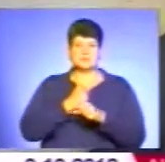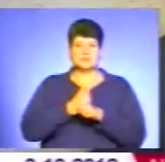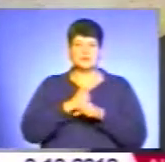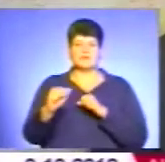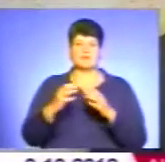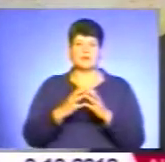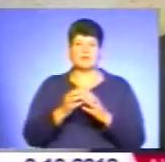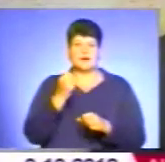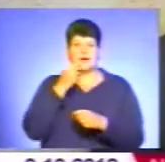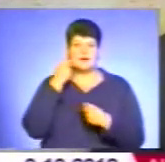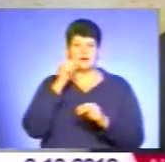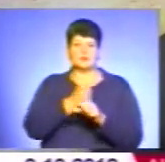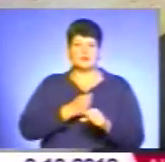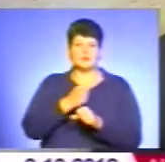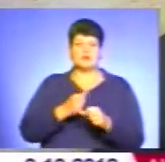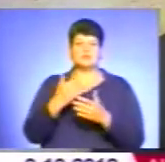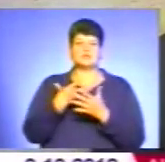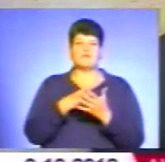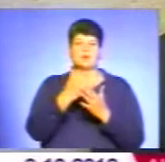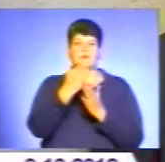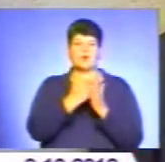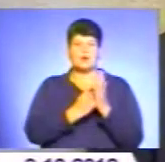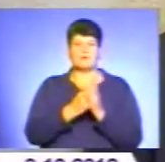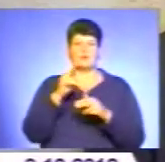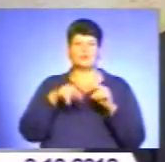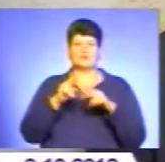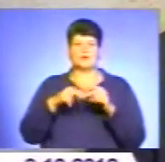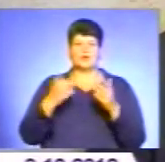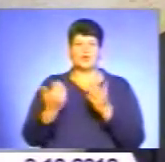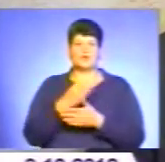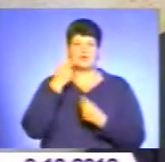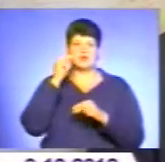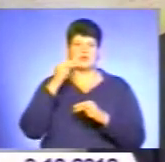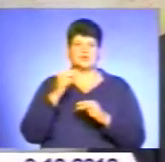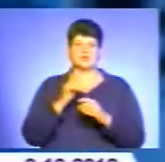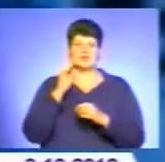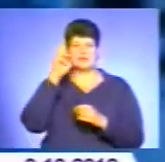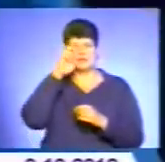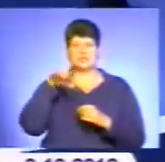краще розробляти свої програми, змусить будувати нову і кращу державу для тої молоді.